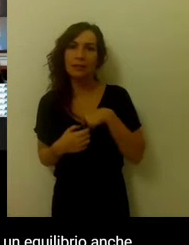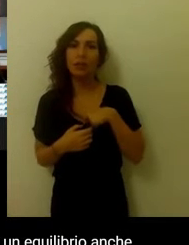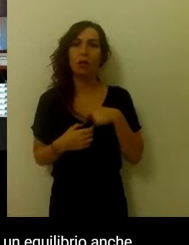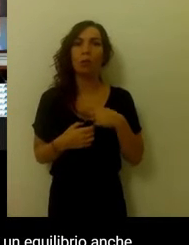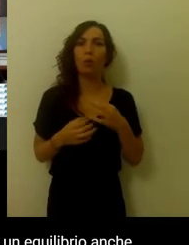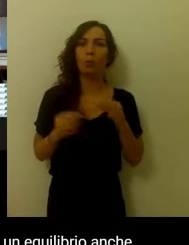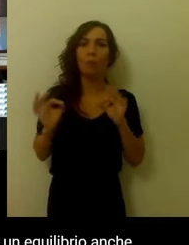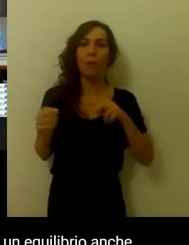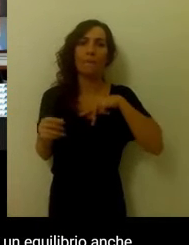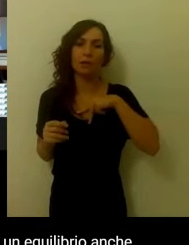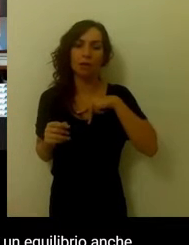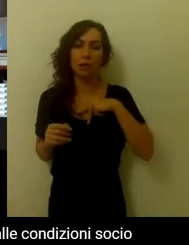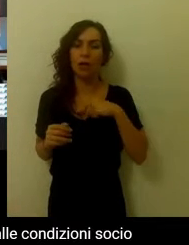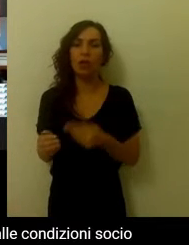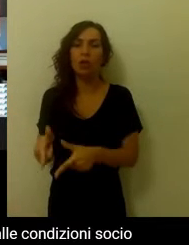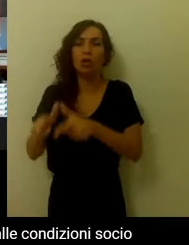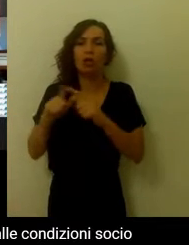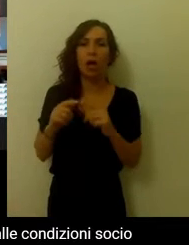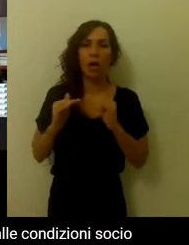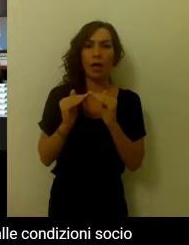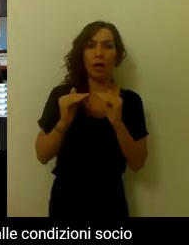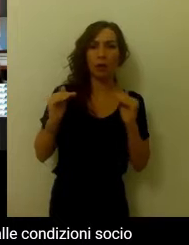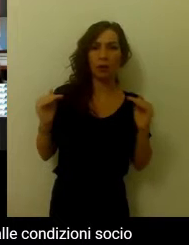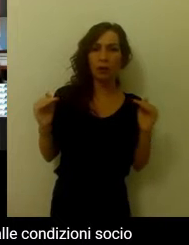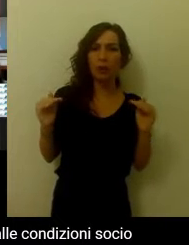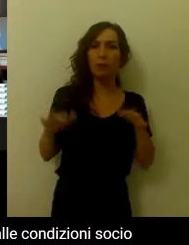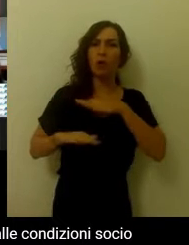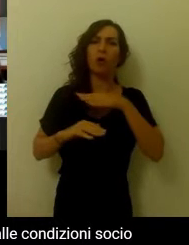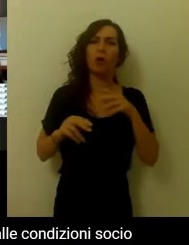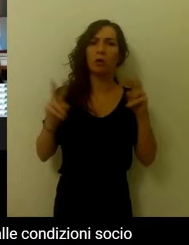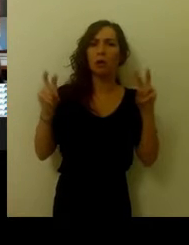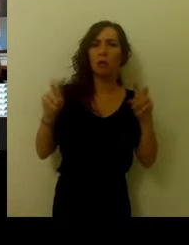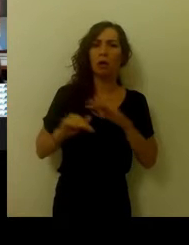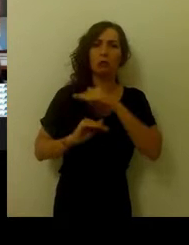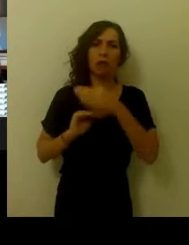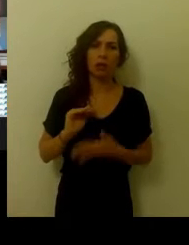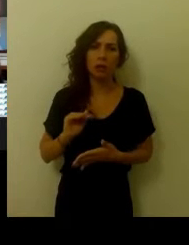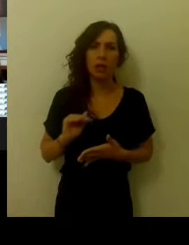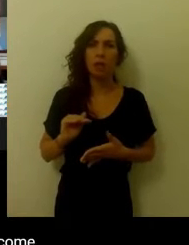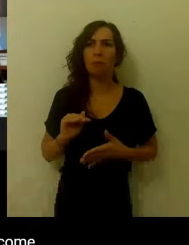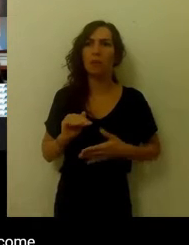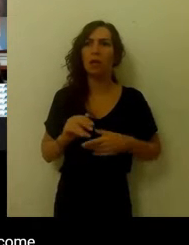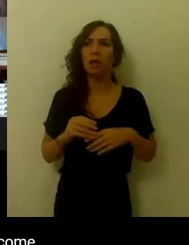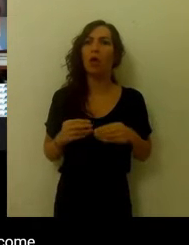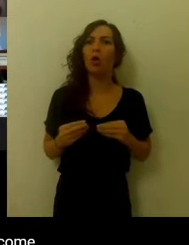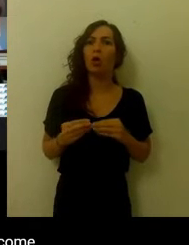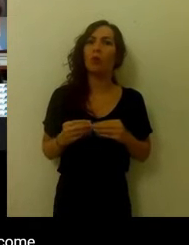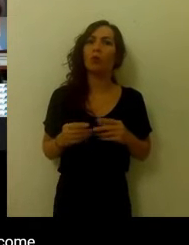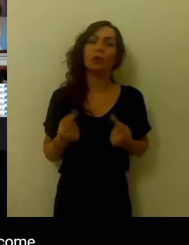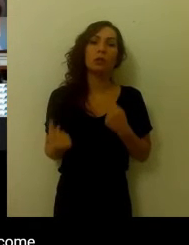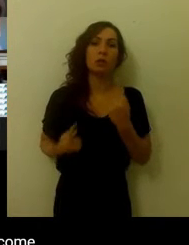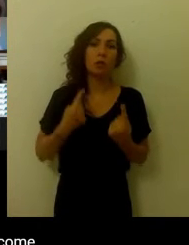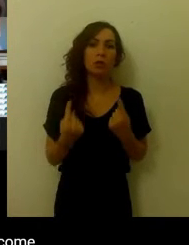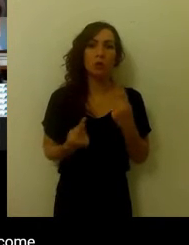permette di trovare un equilibrio anche a relazione ai propri limiti, alle costruzioni esterne e alle condizioni